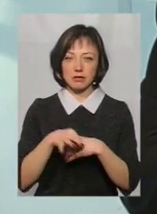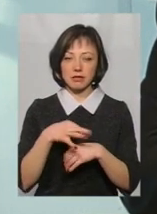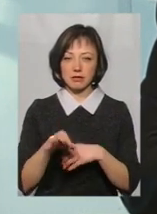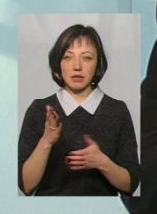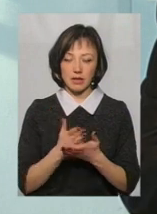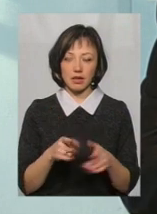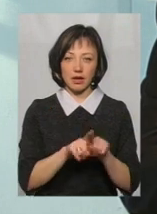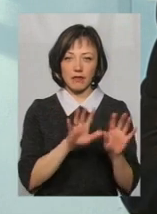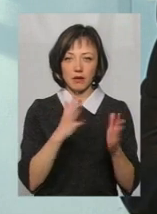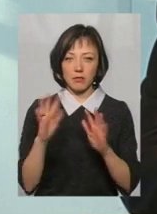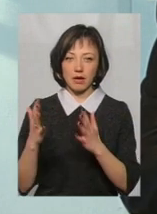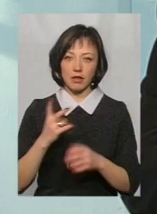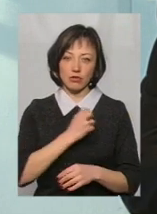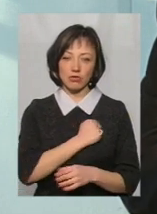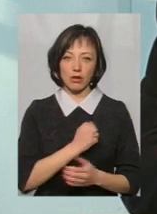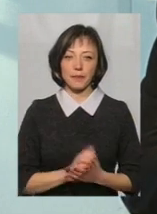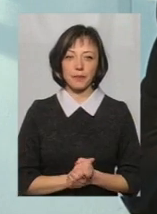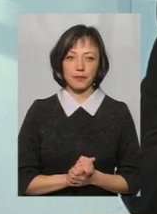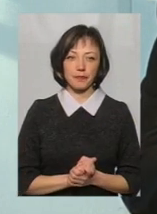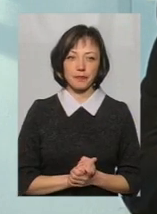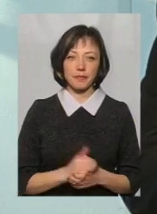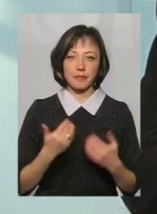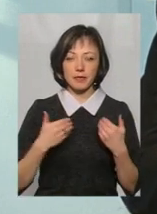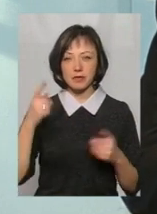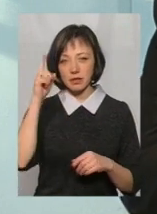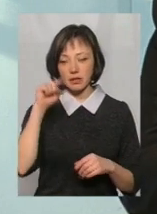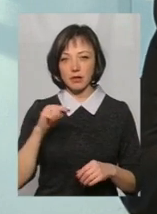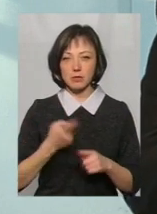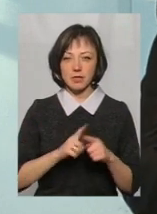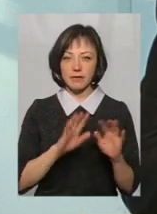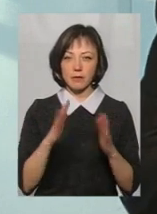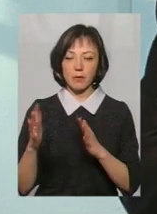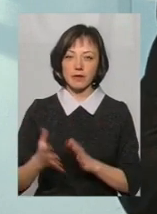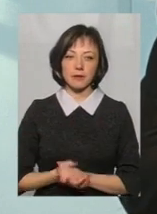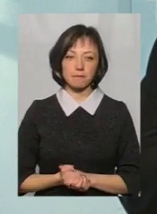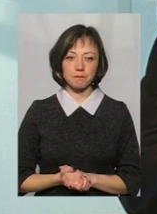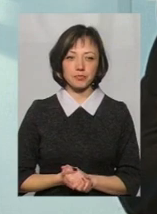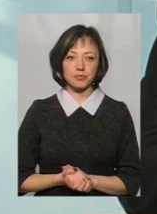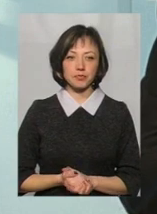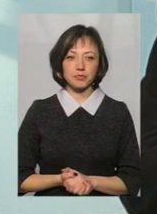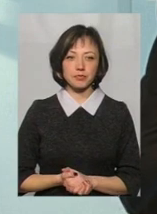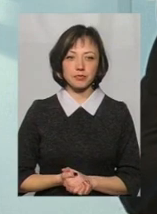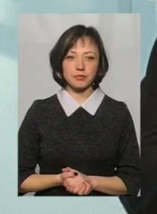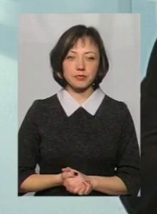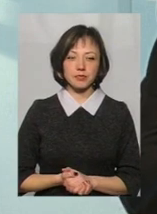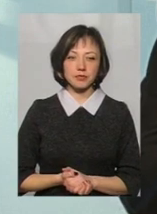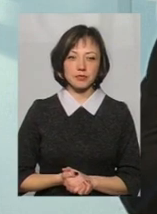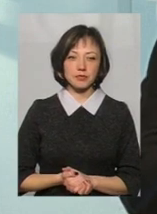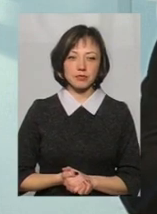є такі випадки, на жаль, навідомі, і з цим дуже важко боротися.